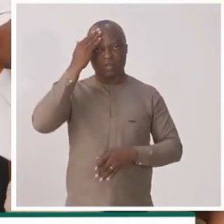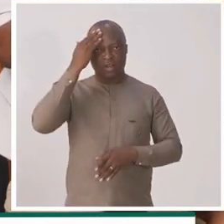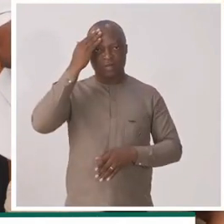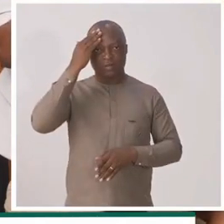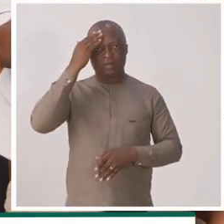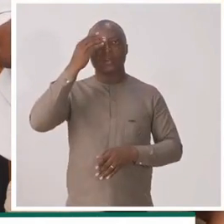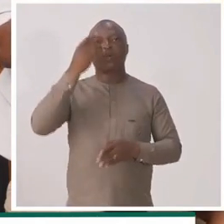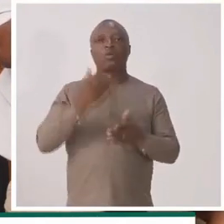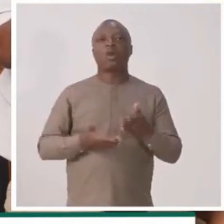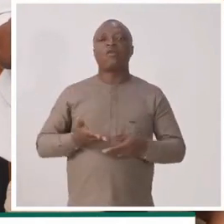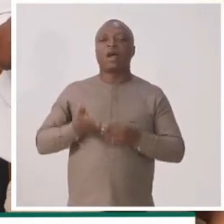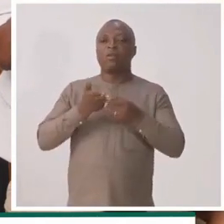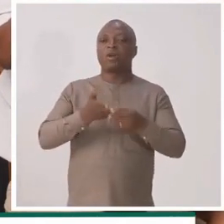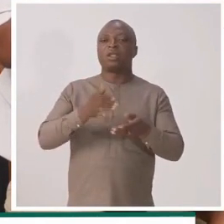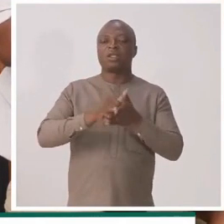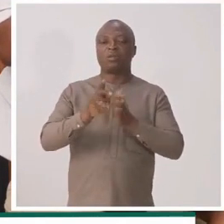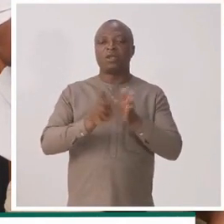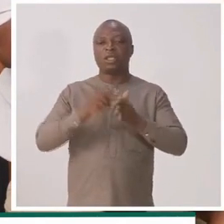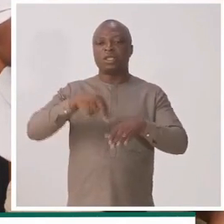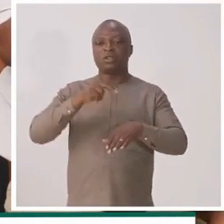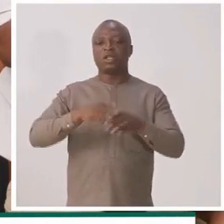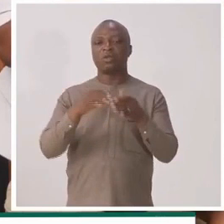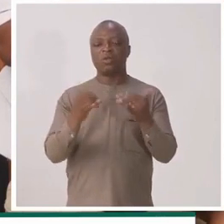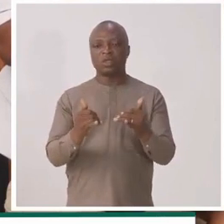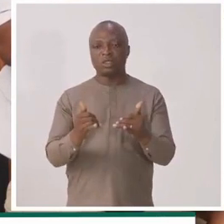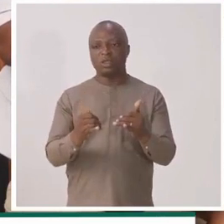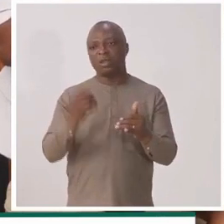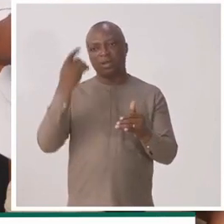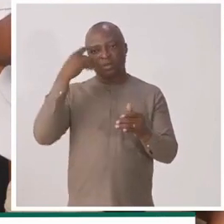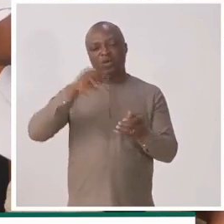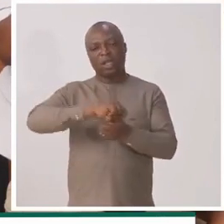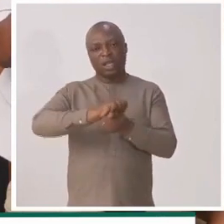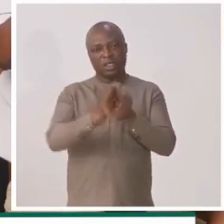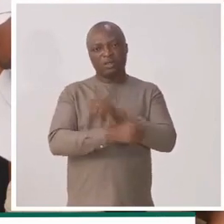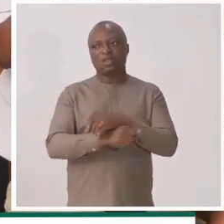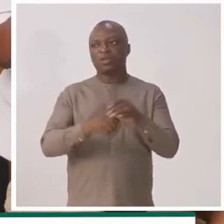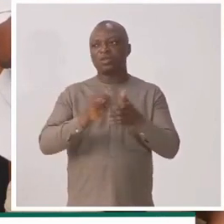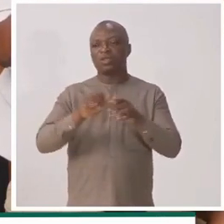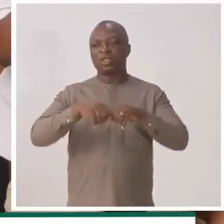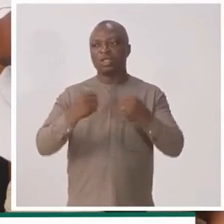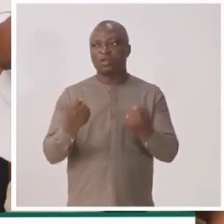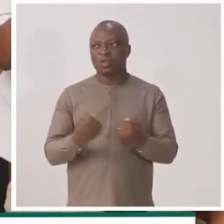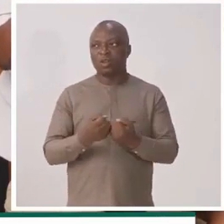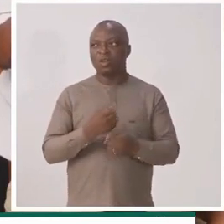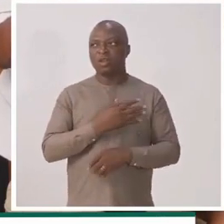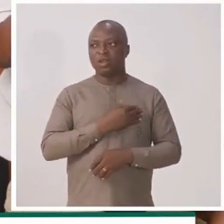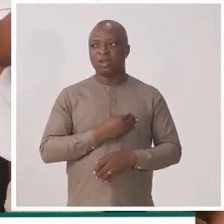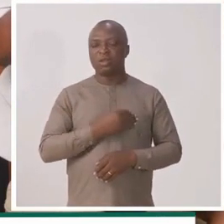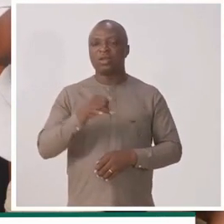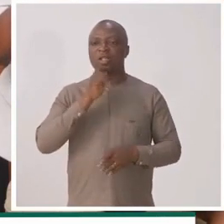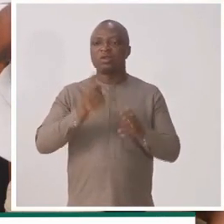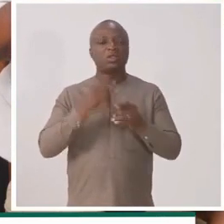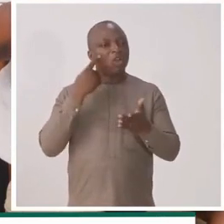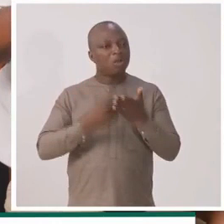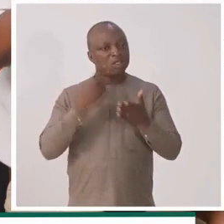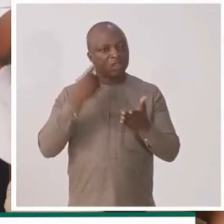savoir qu'apportera cette politique nationale de loisirs pour la redynamisation du secteur. Et